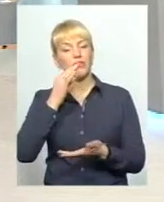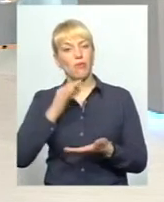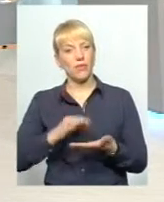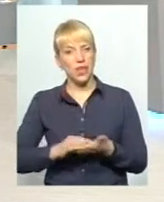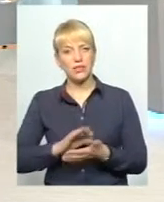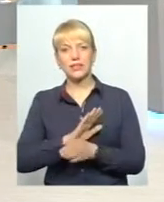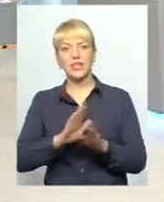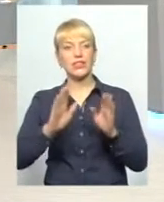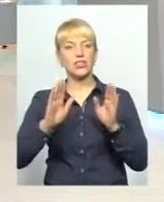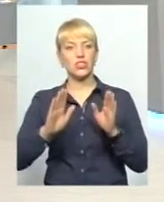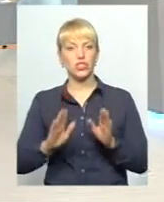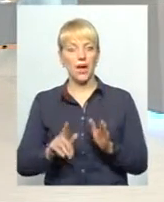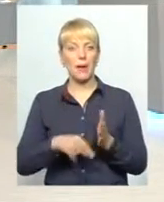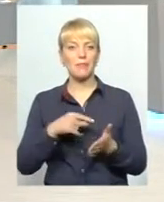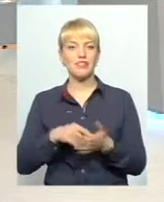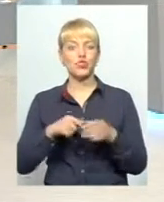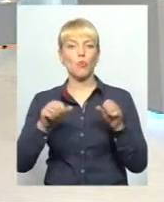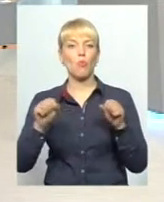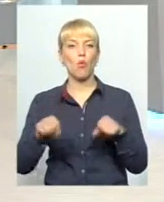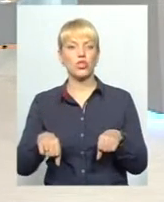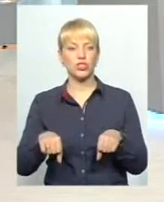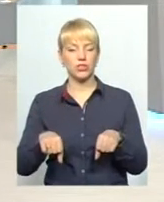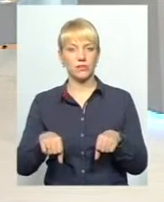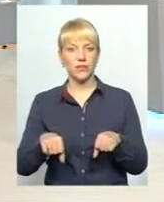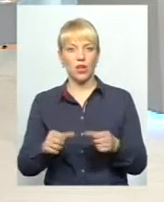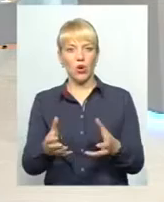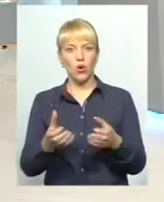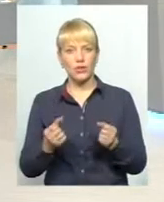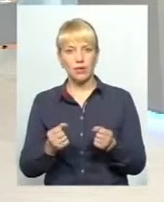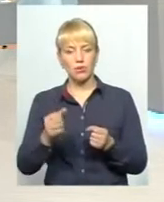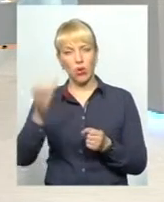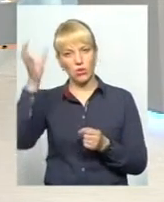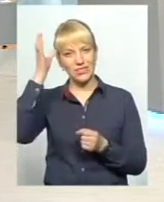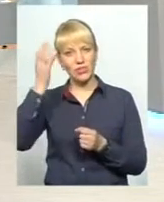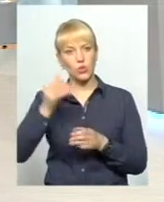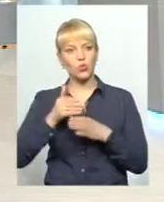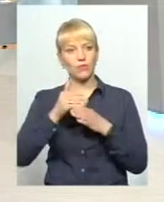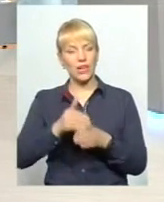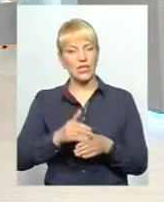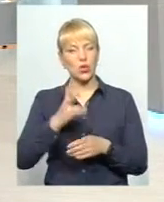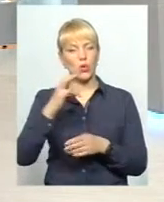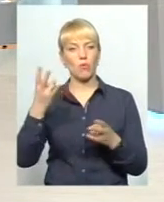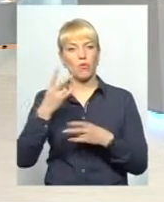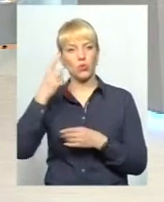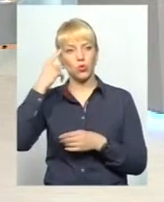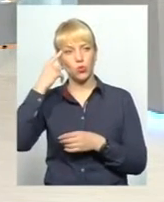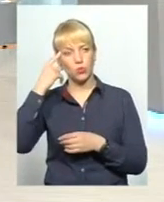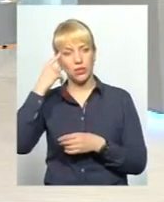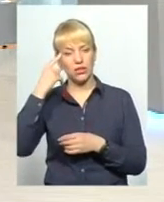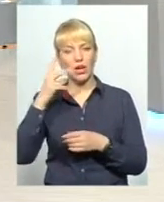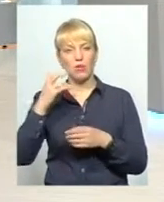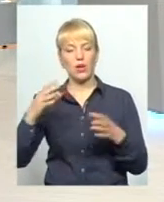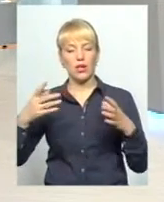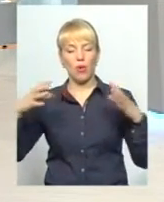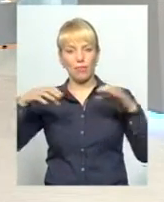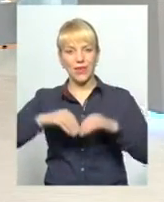лише місто отримує освітню субвенцію, але воно має думати, що це об'єднана територіальна